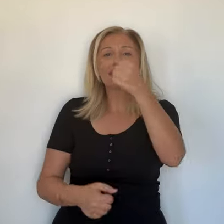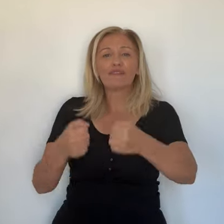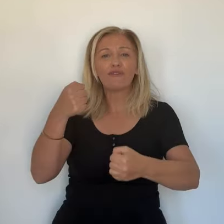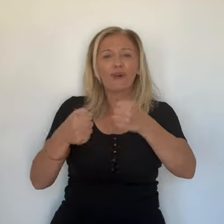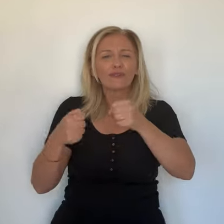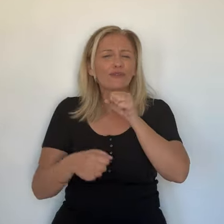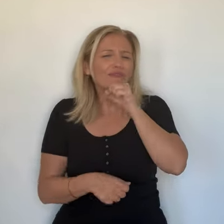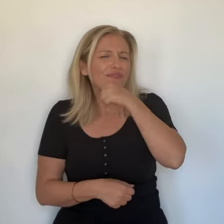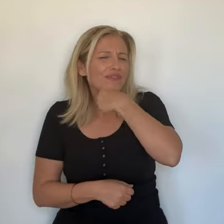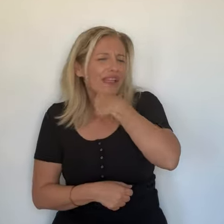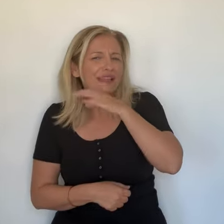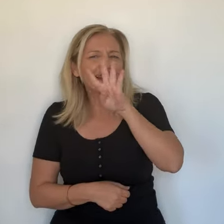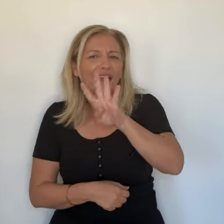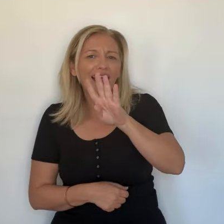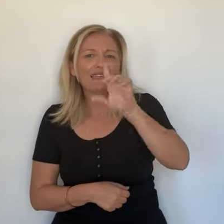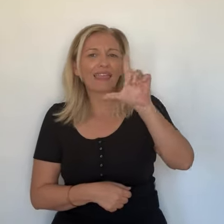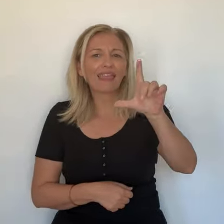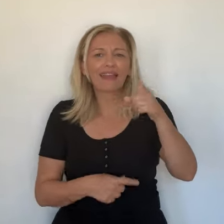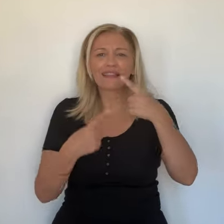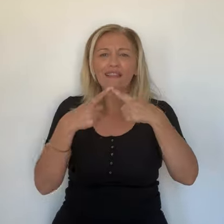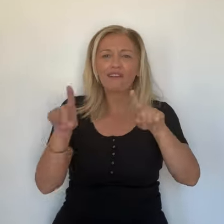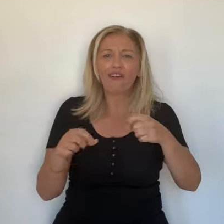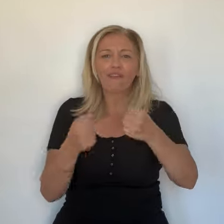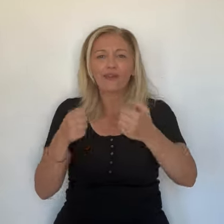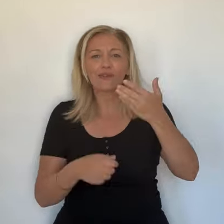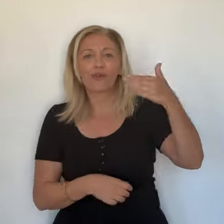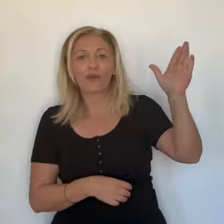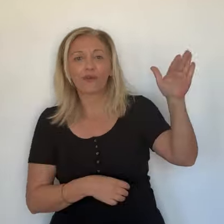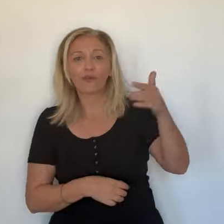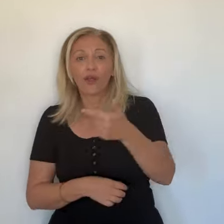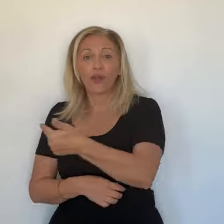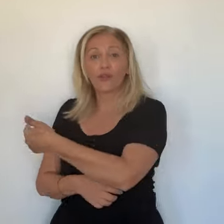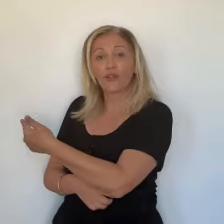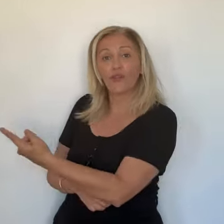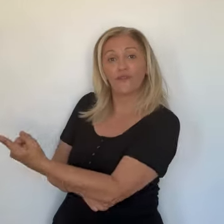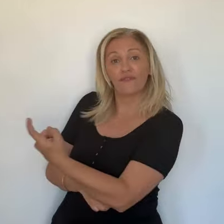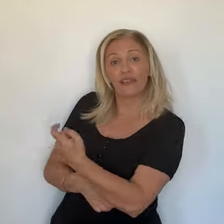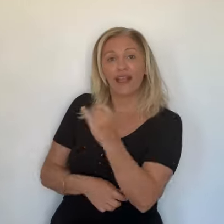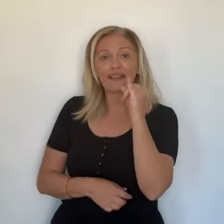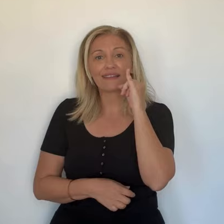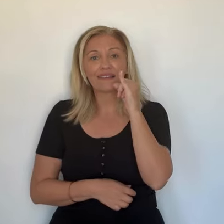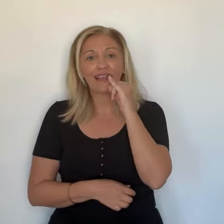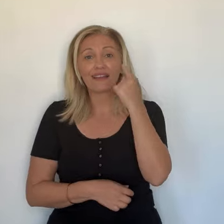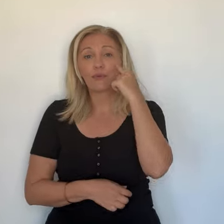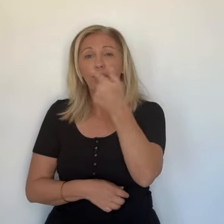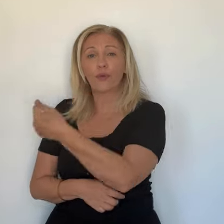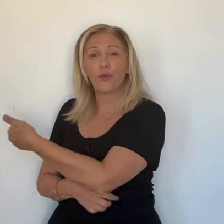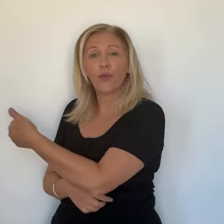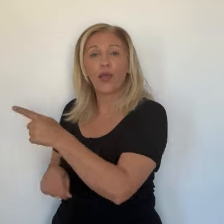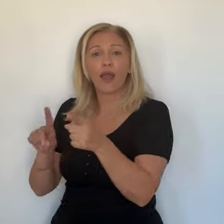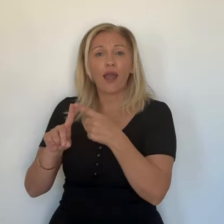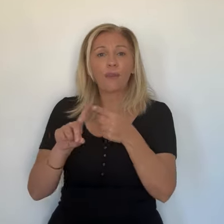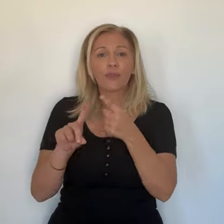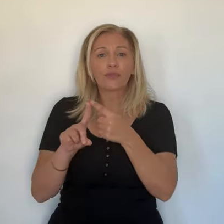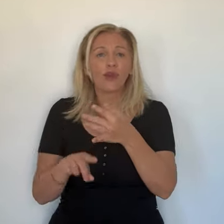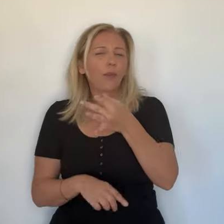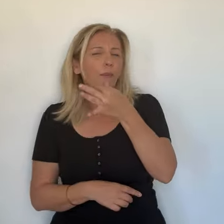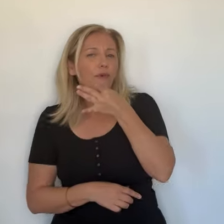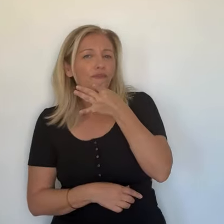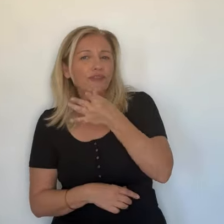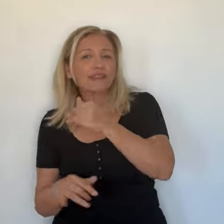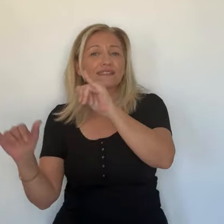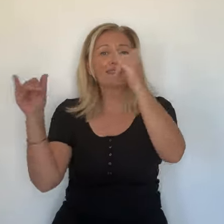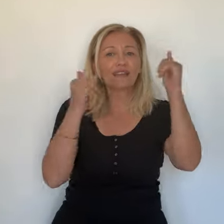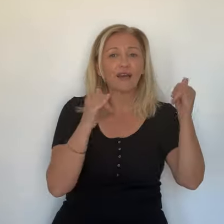Cette compétition est la version historique du mi-type Tour de Corse. Pour cette 24e édition, les voitures vont parcourir 1000